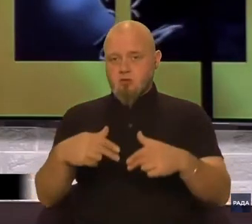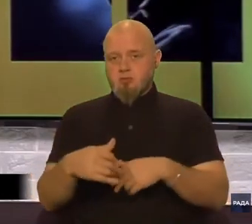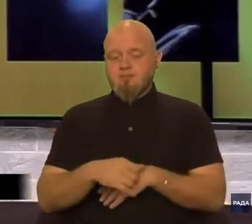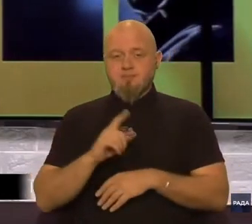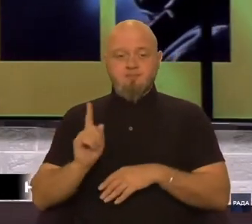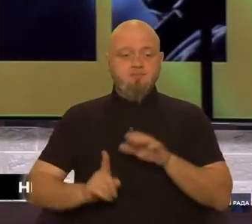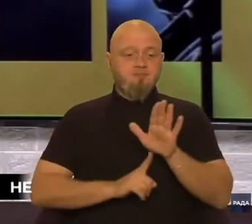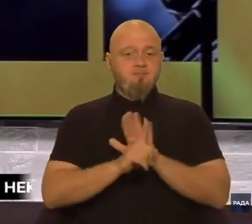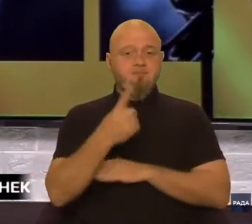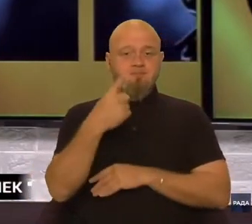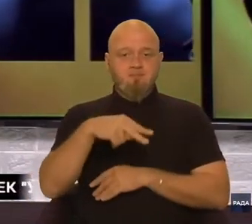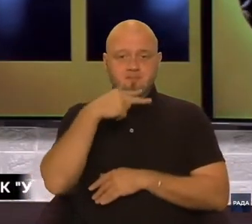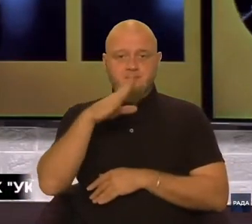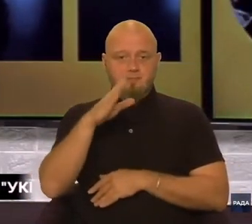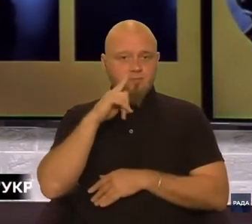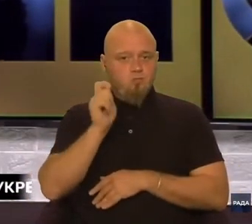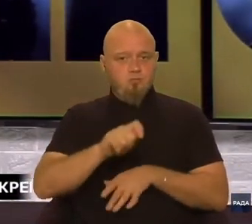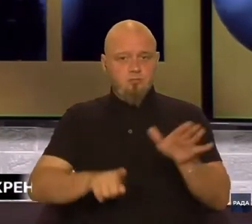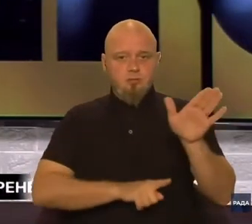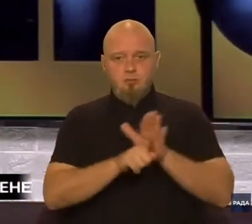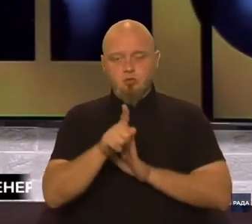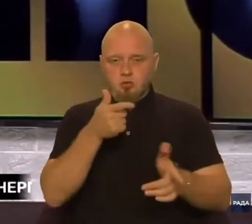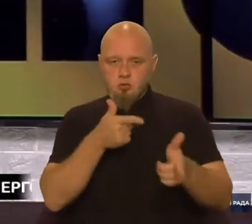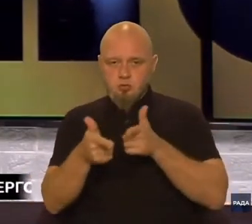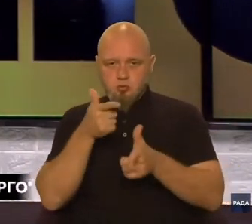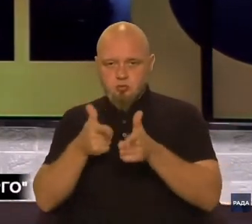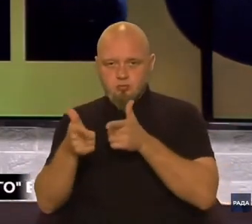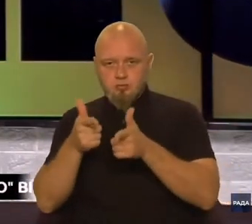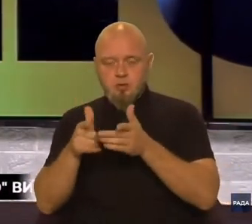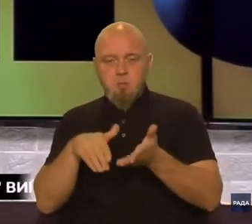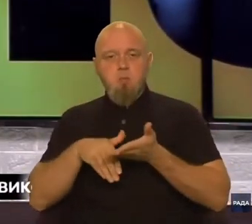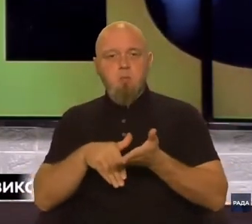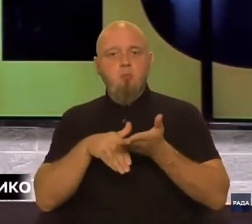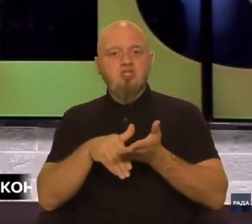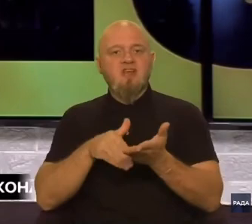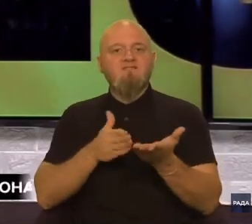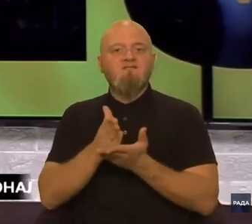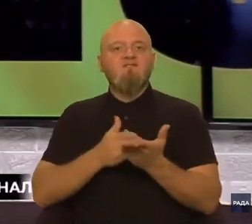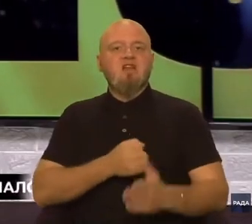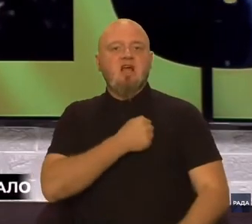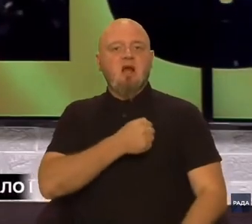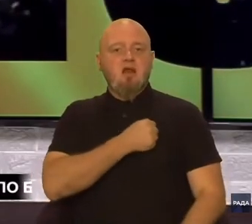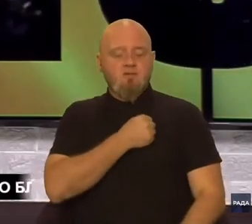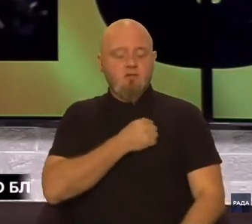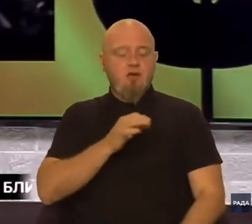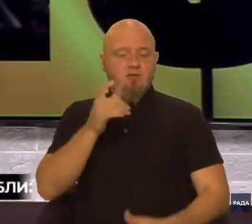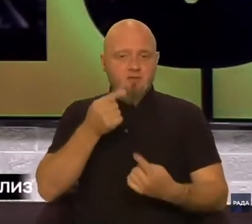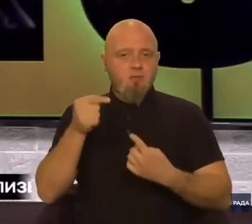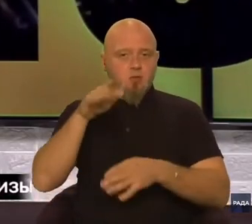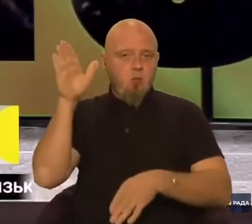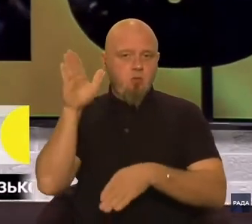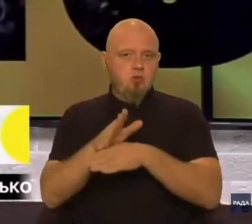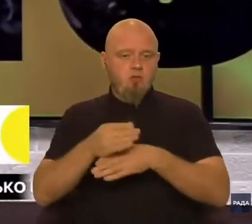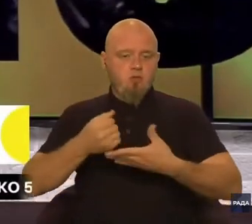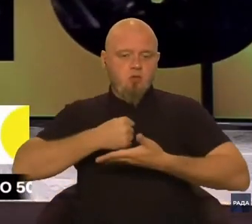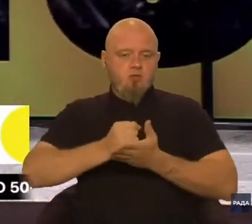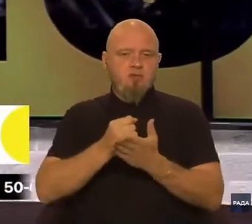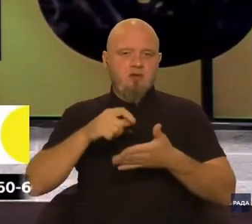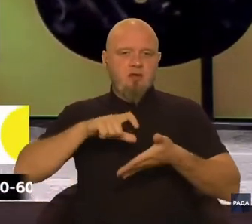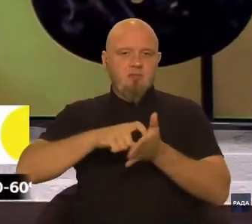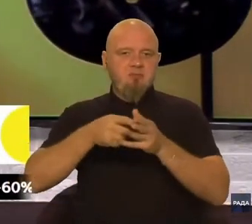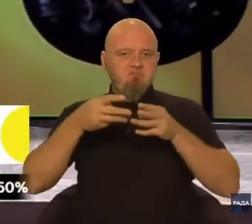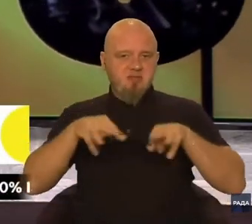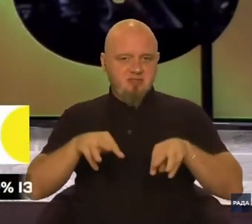З 1 липня в Україні почнуть готувати помічників-ветеранів. Відповідну постанову ухвалив Кабінет